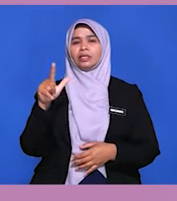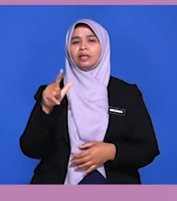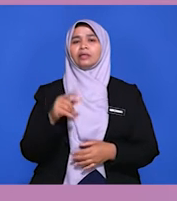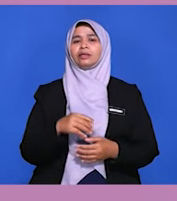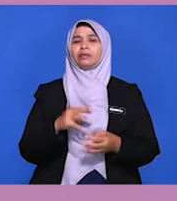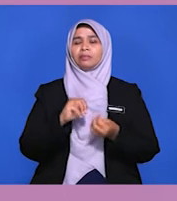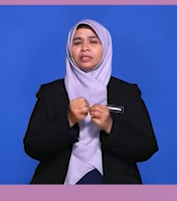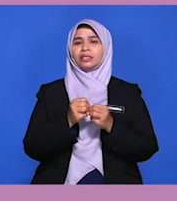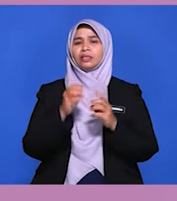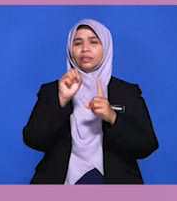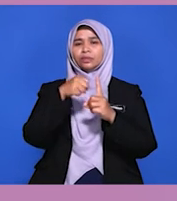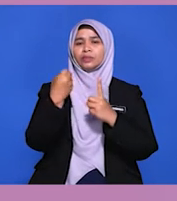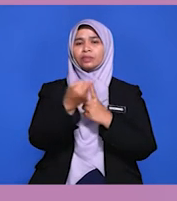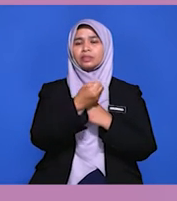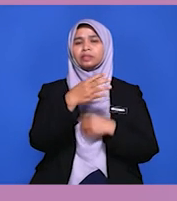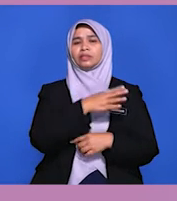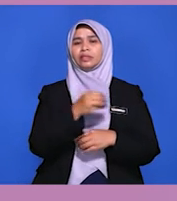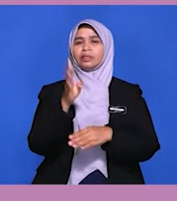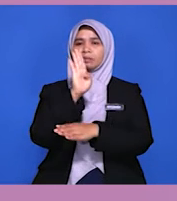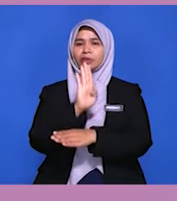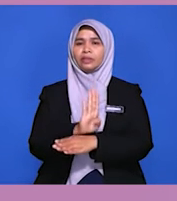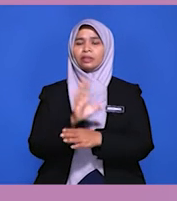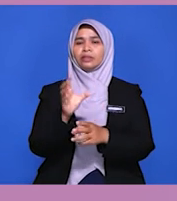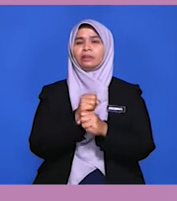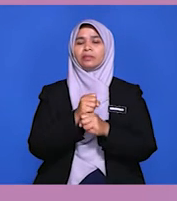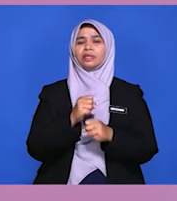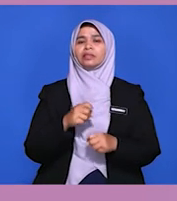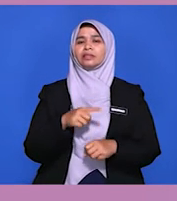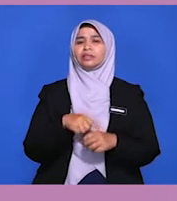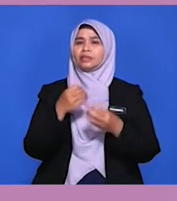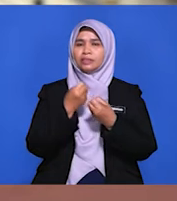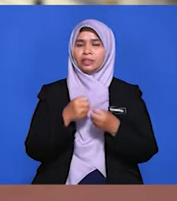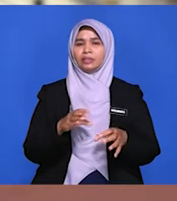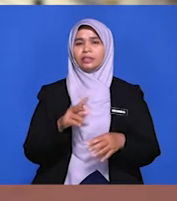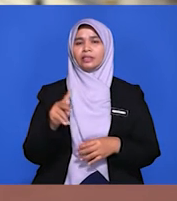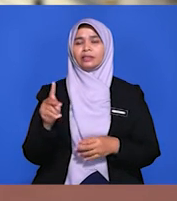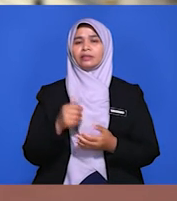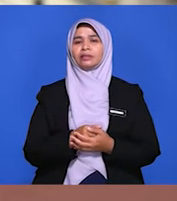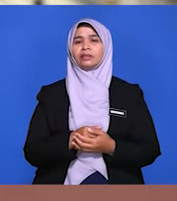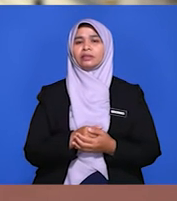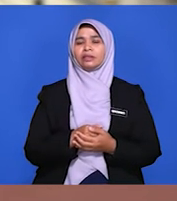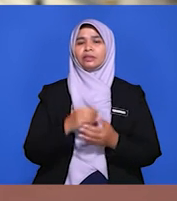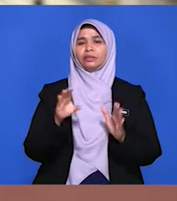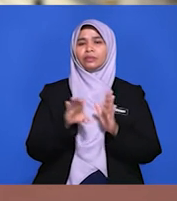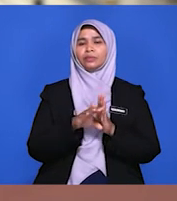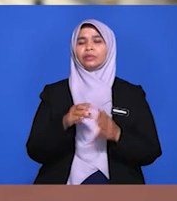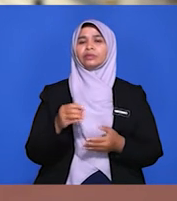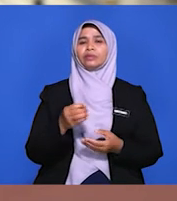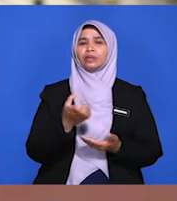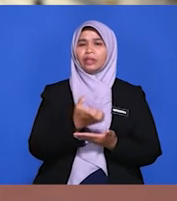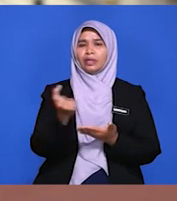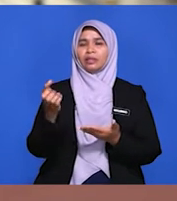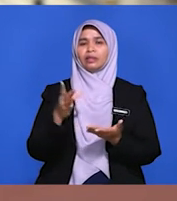isu ataupun masalah sosial dan budaya dapat ditangani. Isu berkaitan pengendaran dadah dan